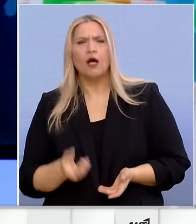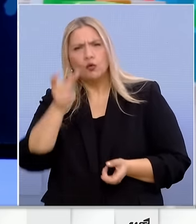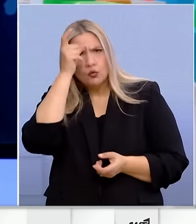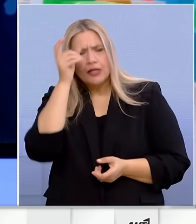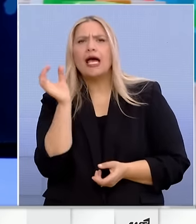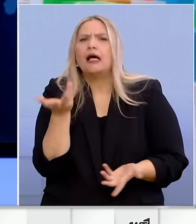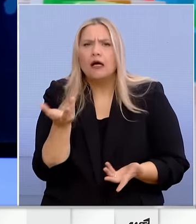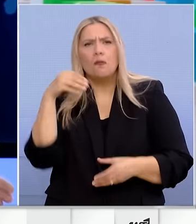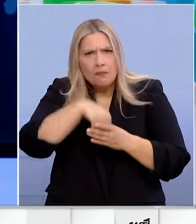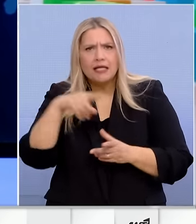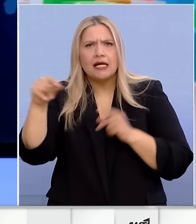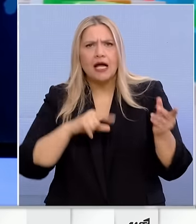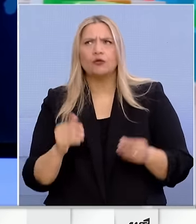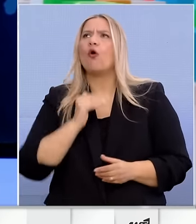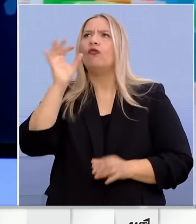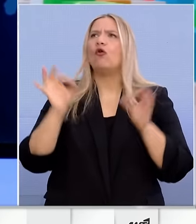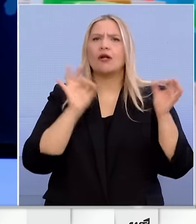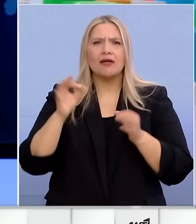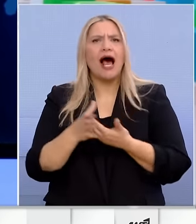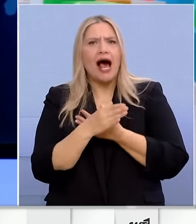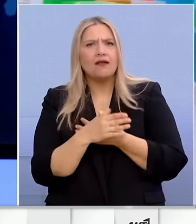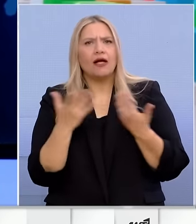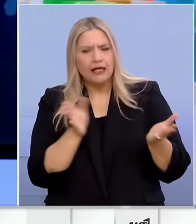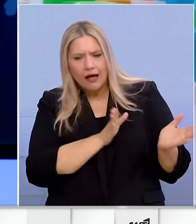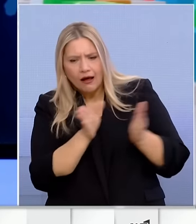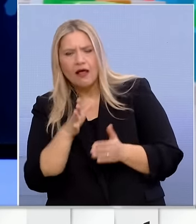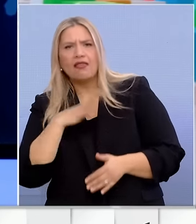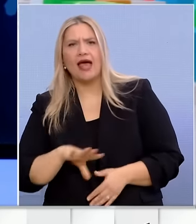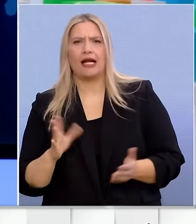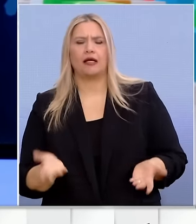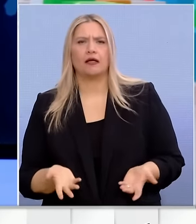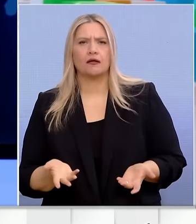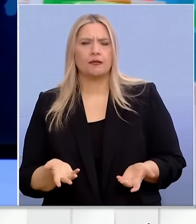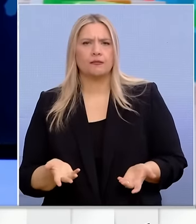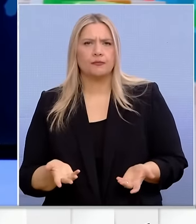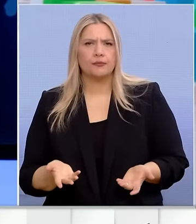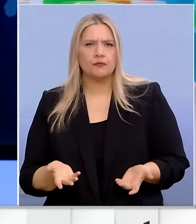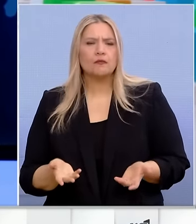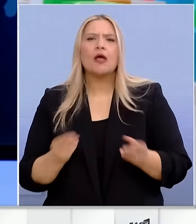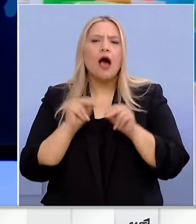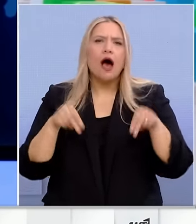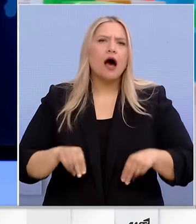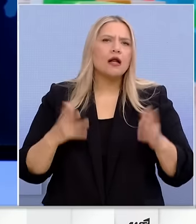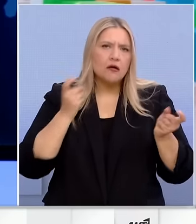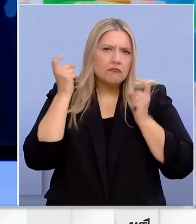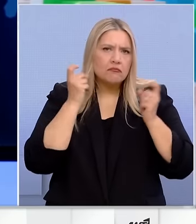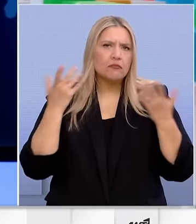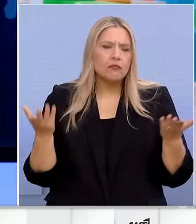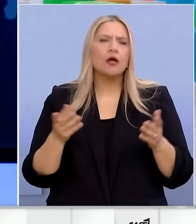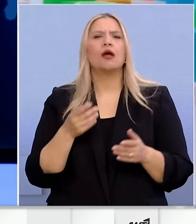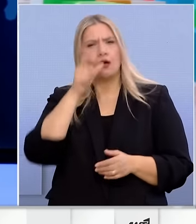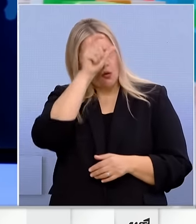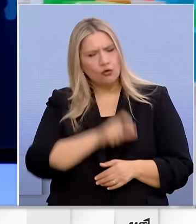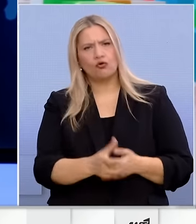Τουρκία και η Βόρεια Μακεδονία και η Αλβανία τέτοιο προσανατολισμό έχουν. Άρα λοιπόν πώς γίνεται. Και ο κύριος Ράμα